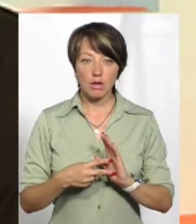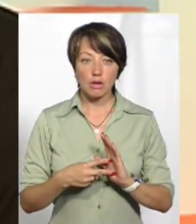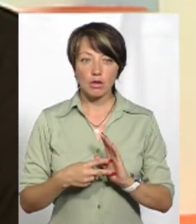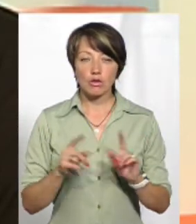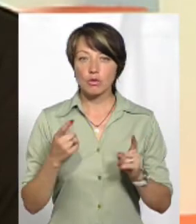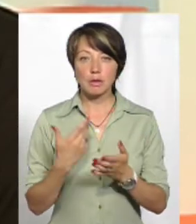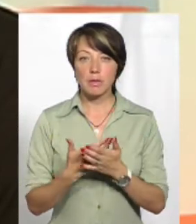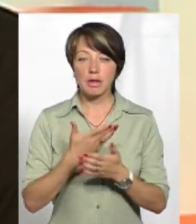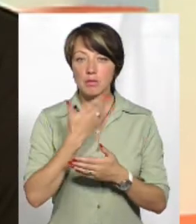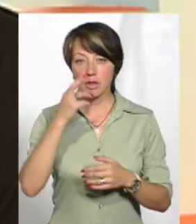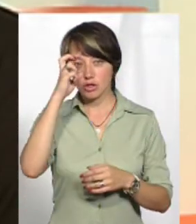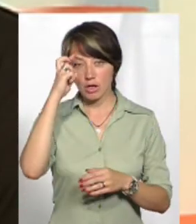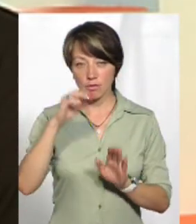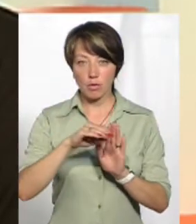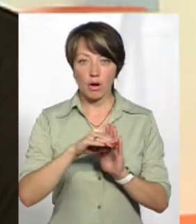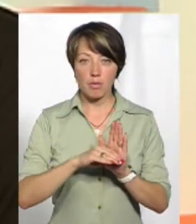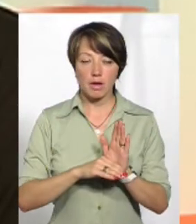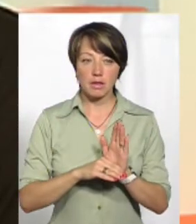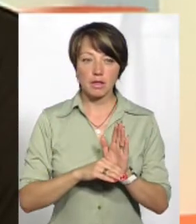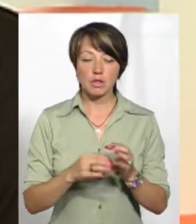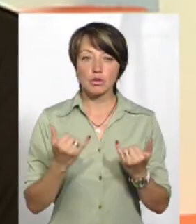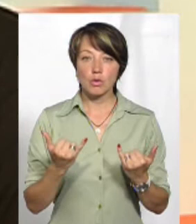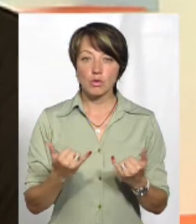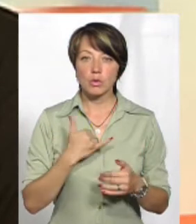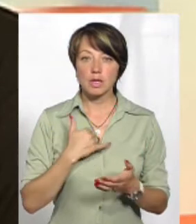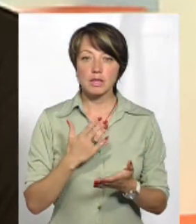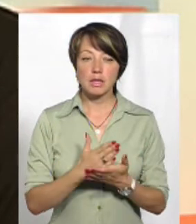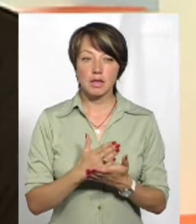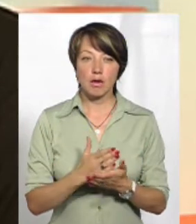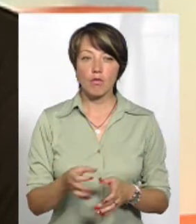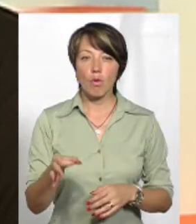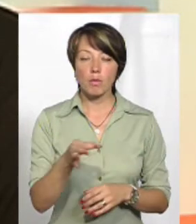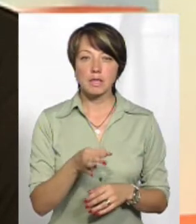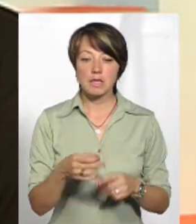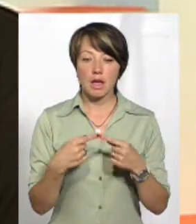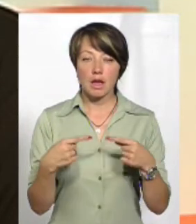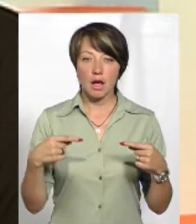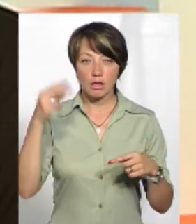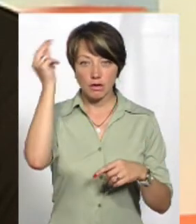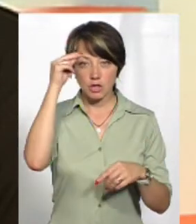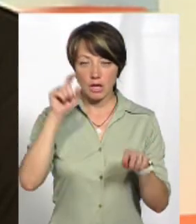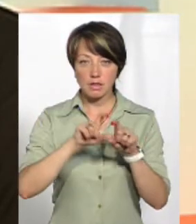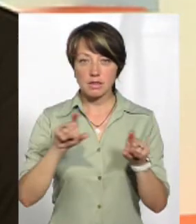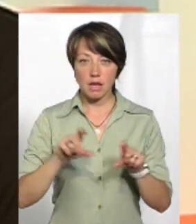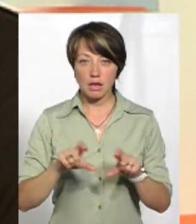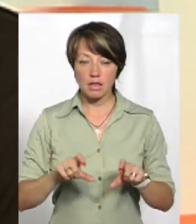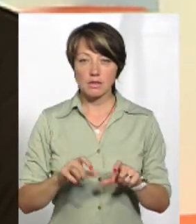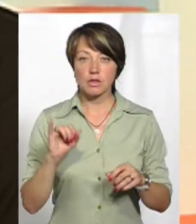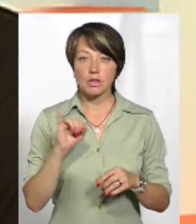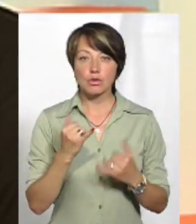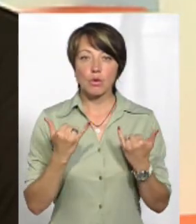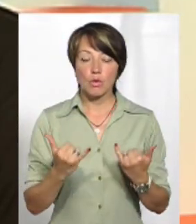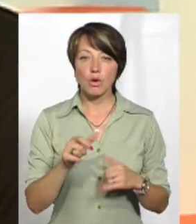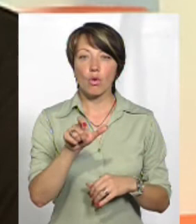передбачає, наприклад, державна програма. Сьогодні в нас є в області ряд навчальних закладів. І сьогодні